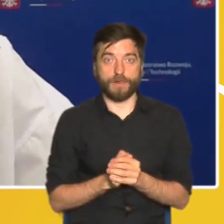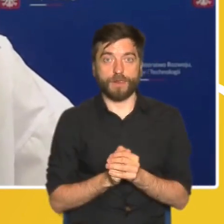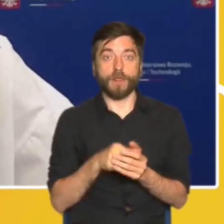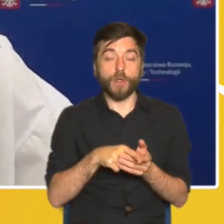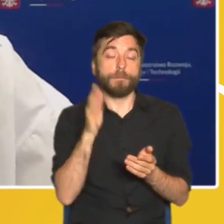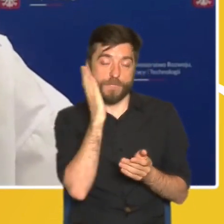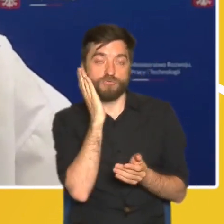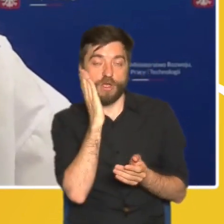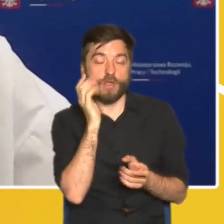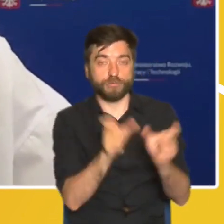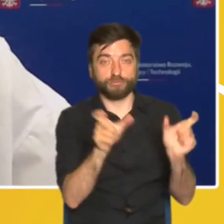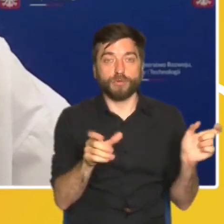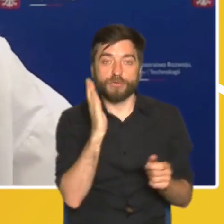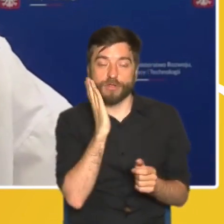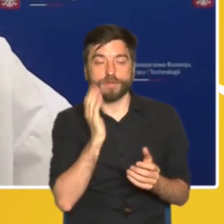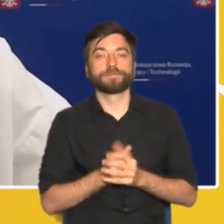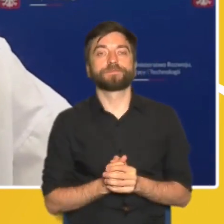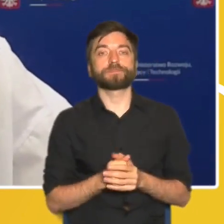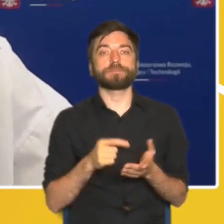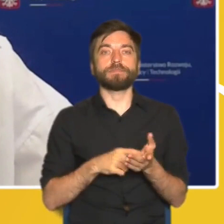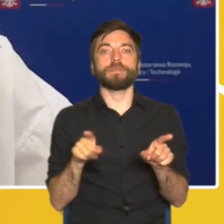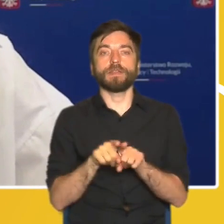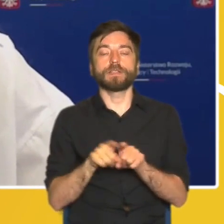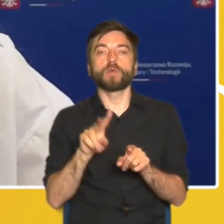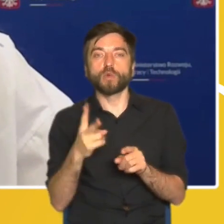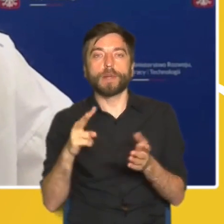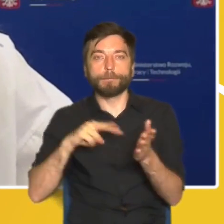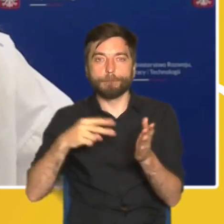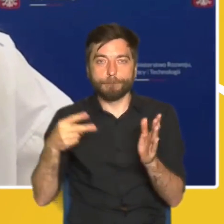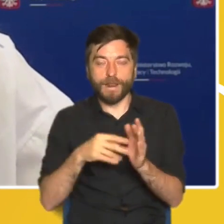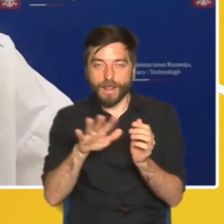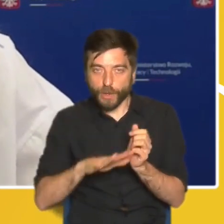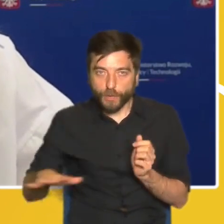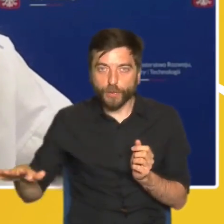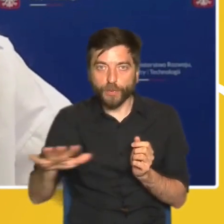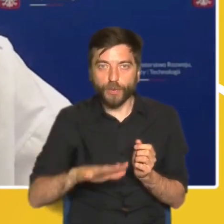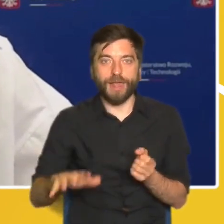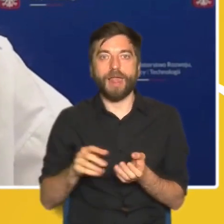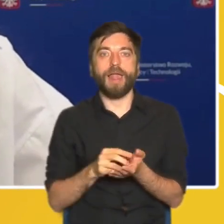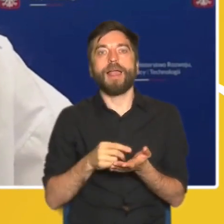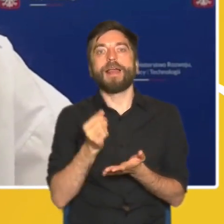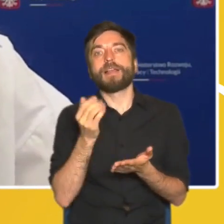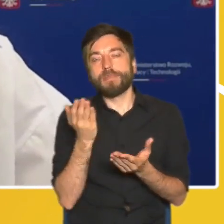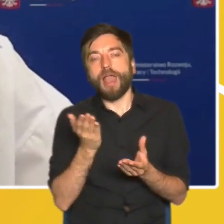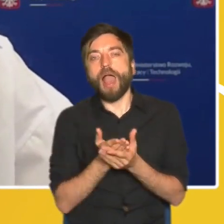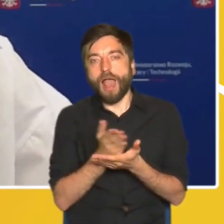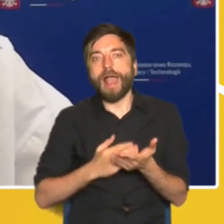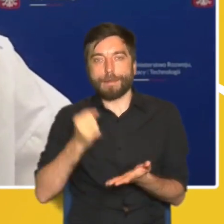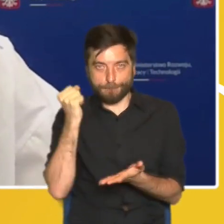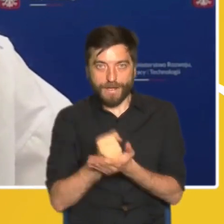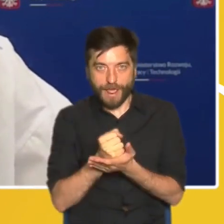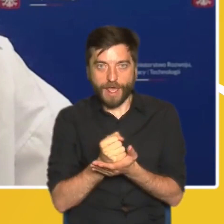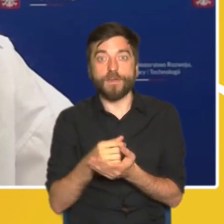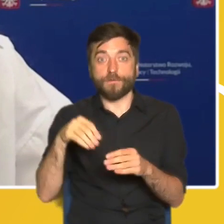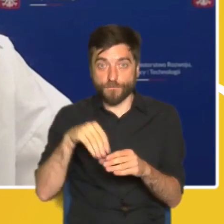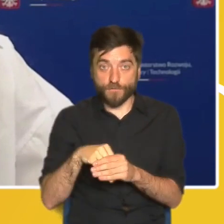mieszkaniowa. Pracujemy także nad ustanowieniem aktu planistycznego w randze aktu prawa miejscowego, który obejmie